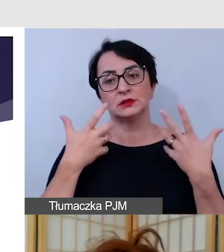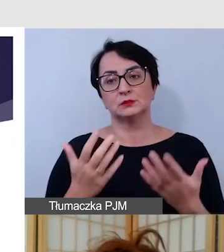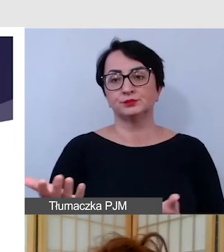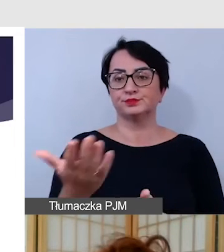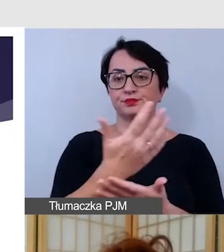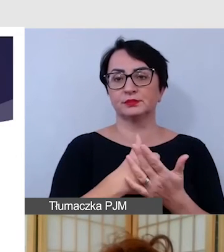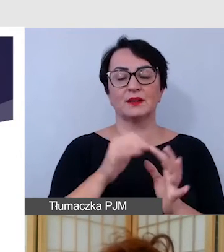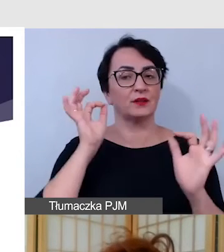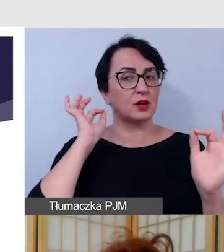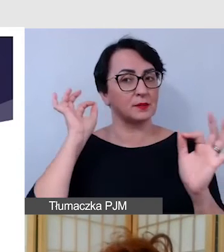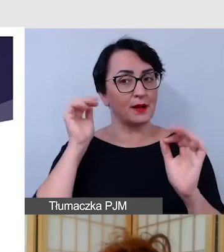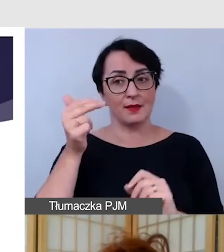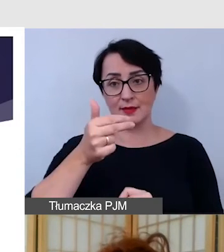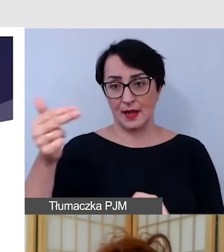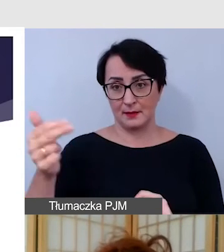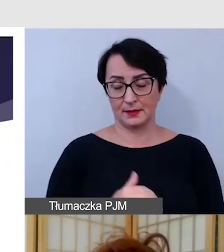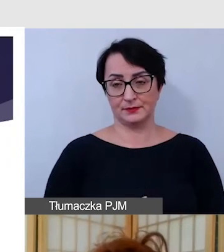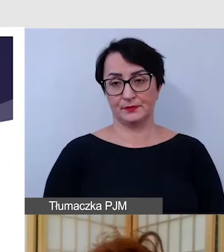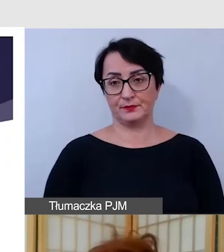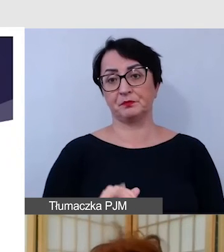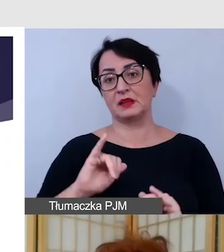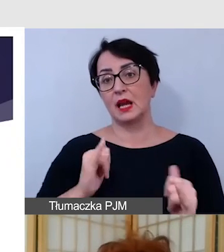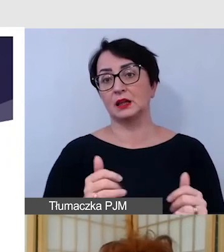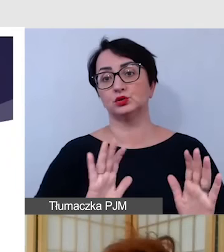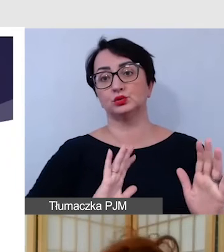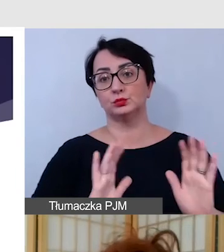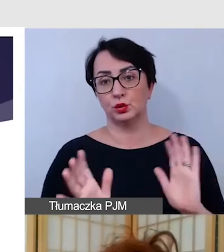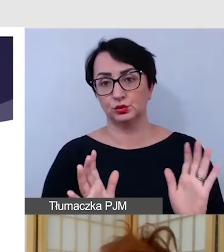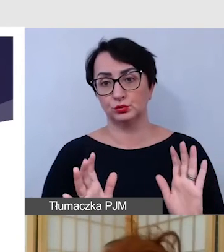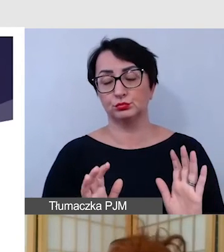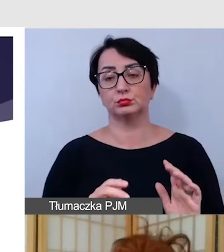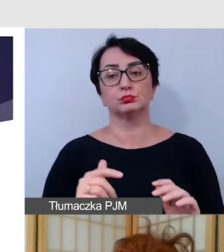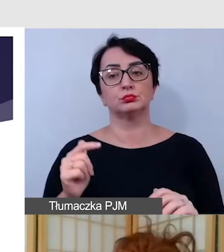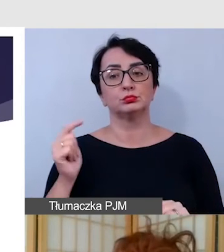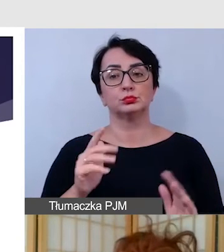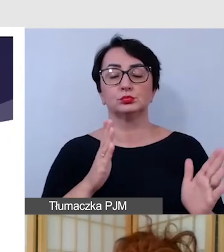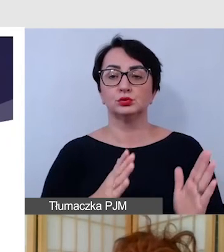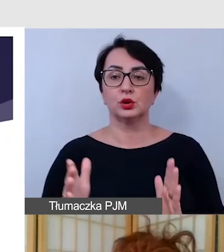sobie informacje na temat tego, w jaki sposób przygotować